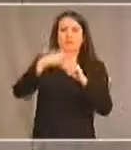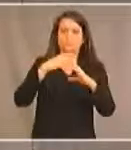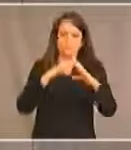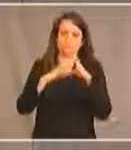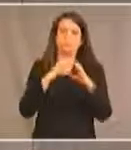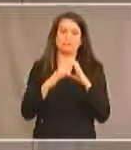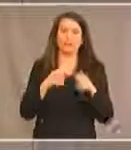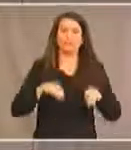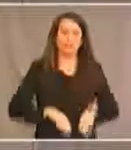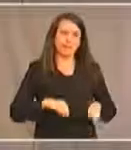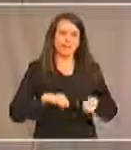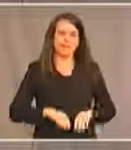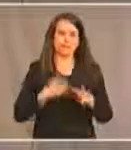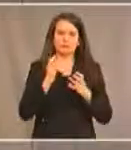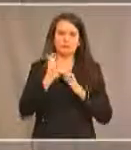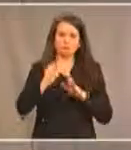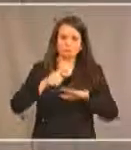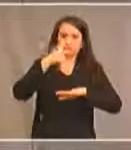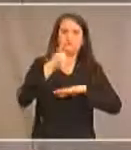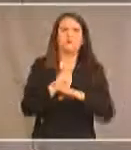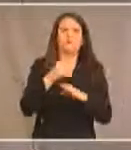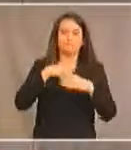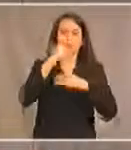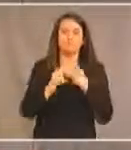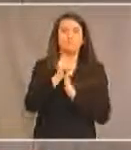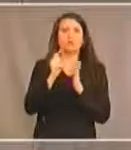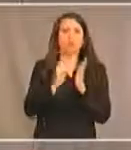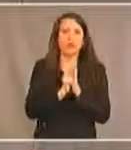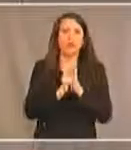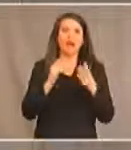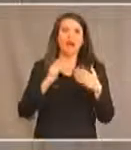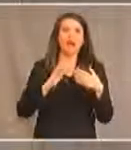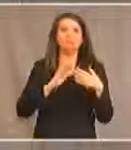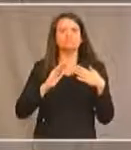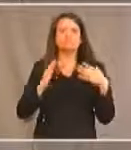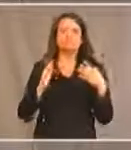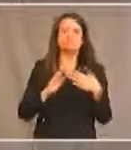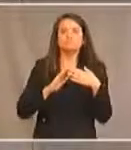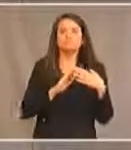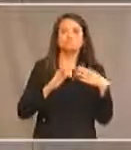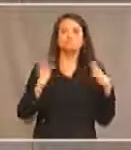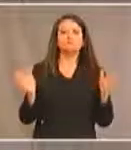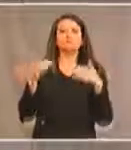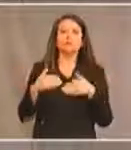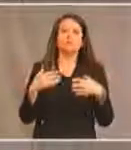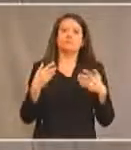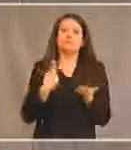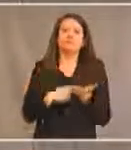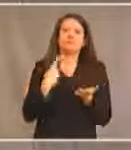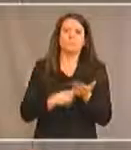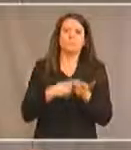La ministre s'attend à déposer un projet de loi à la Chambre des communes vers la fin 2017 ou début 2018.